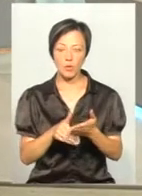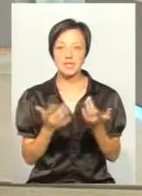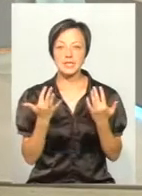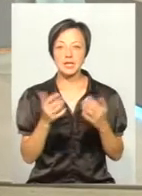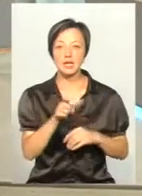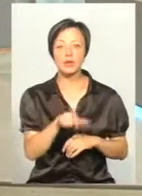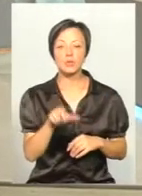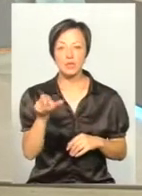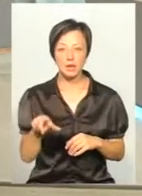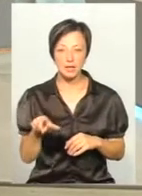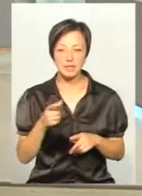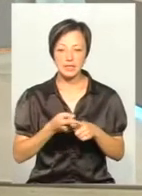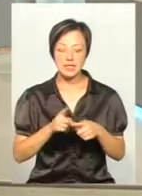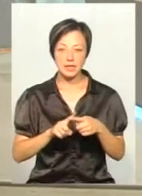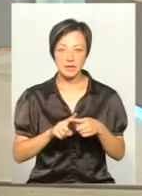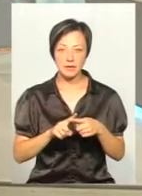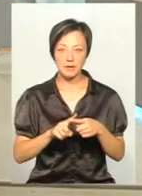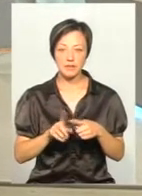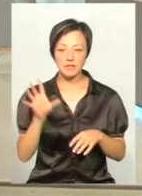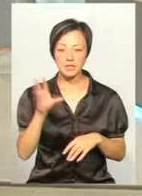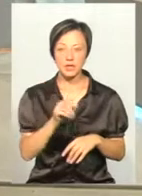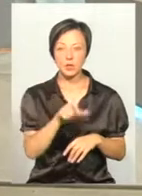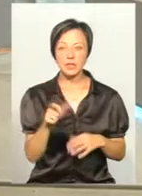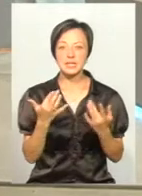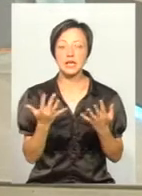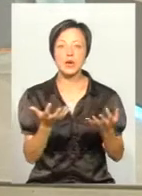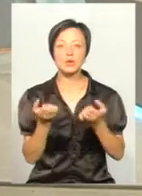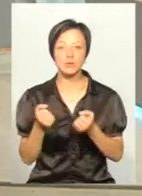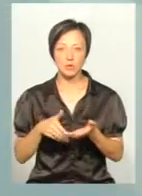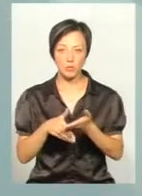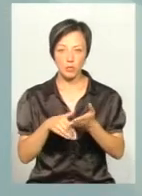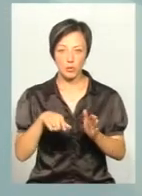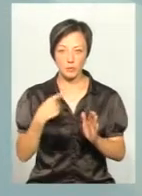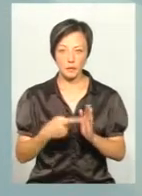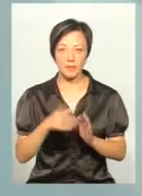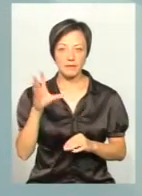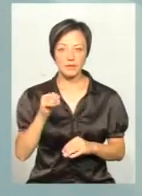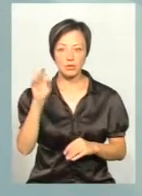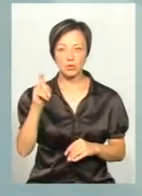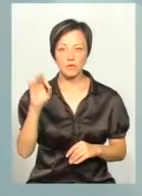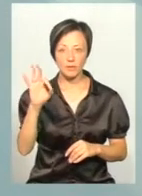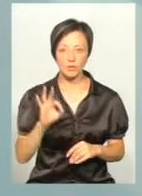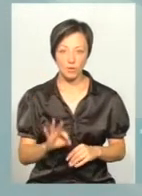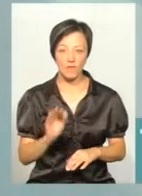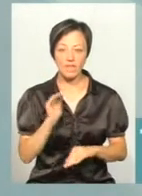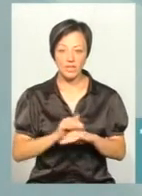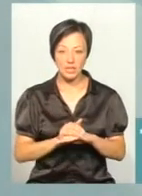людей, з цих всіх людей, скільки отримує допомогу? Всі 100%. Фактично,